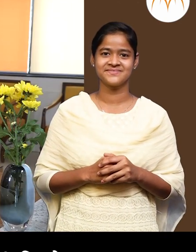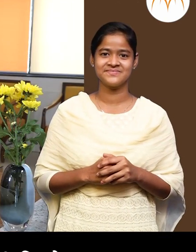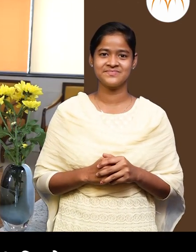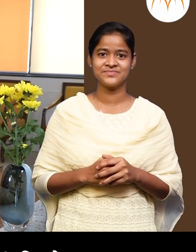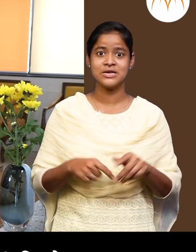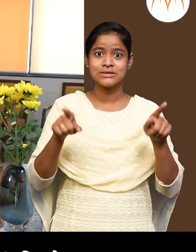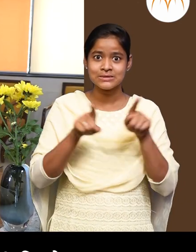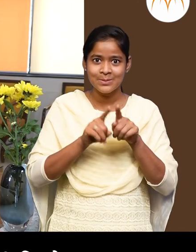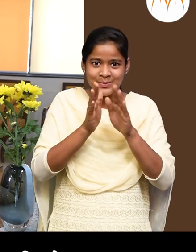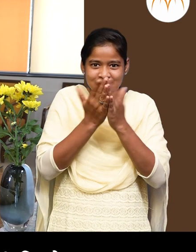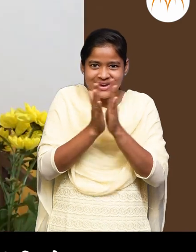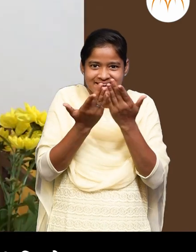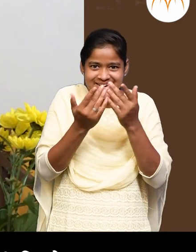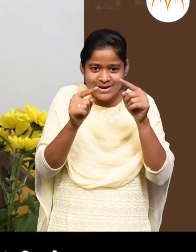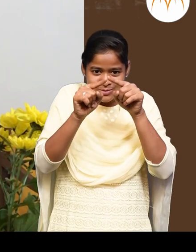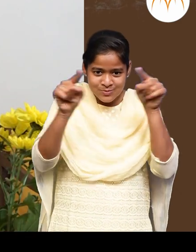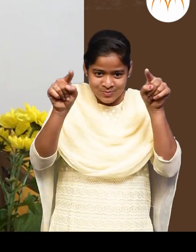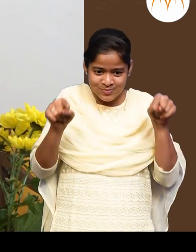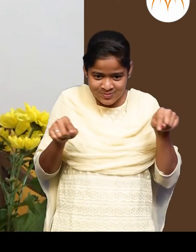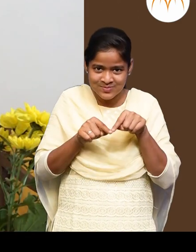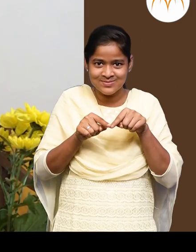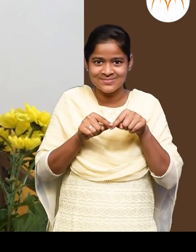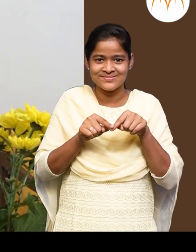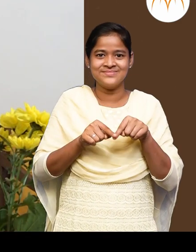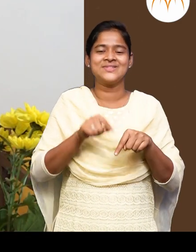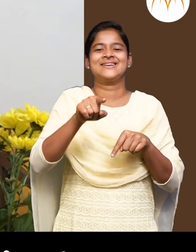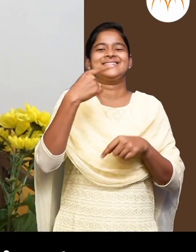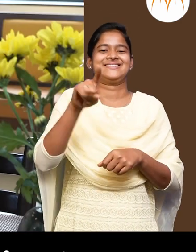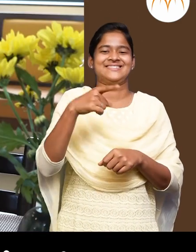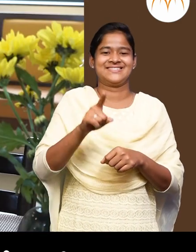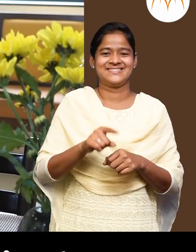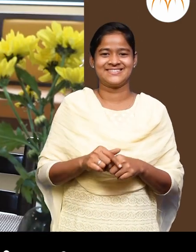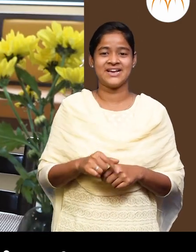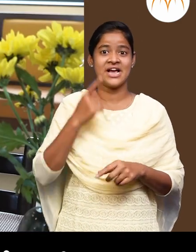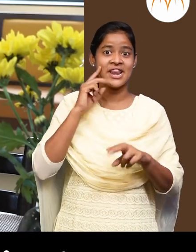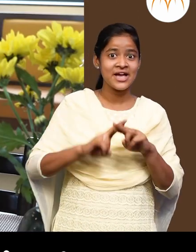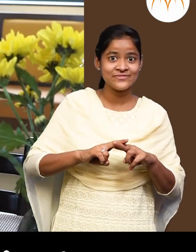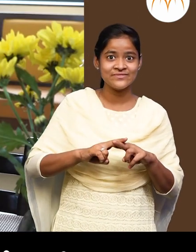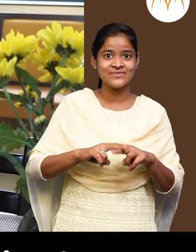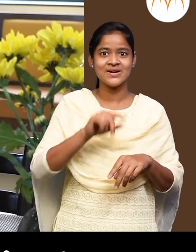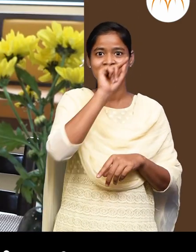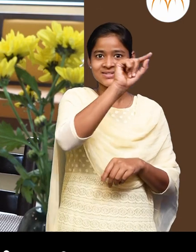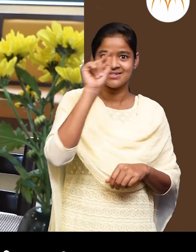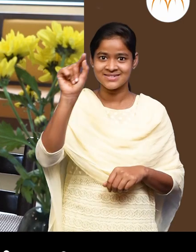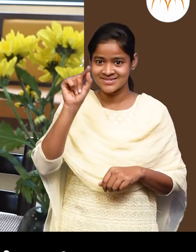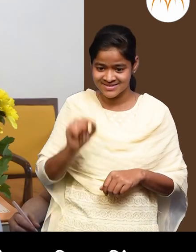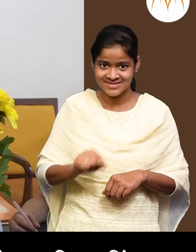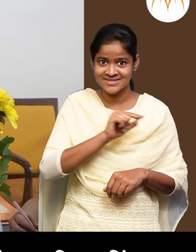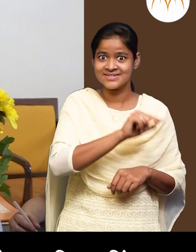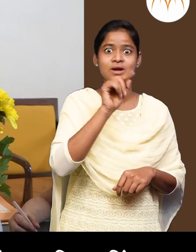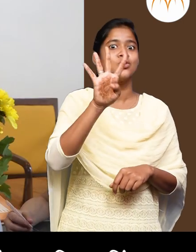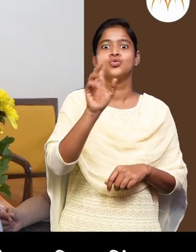ही भई पण चौकोन सर्खिस दीस्ते ना? बरोबर चार बिंदू आवजी, तीनस बिंदू अस्तील तर